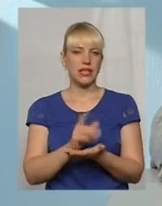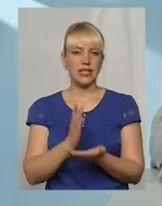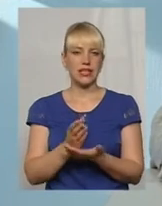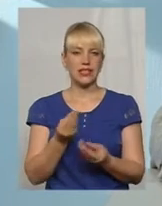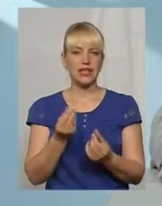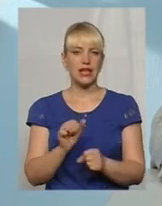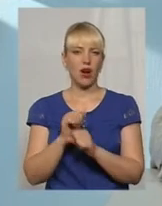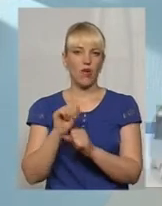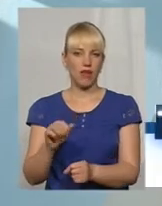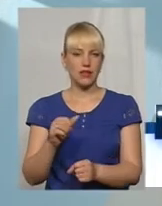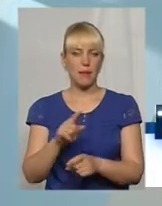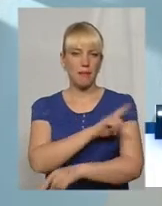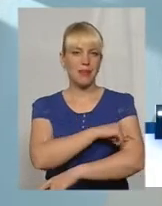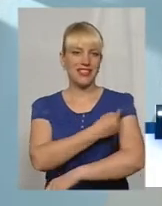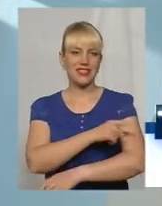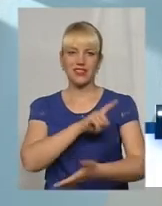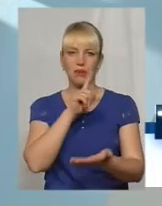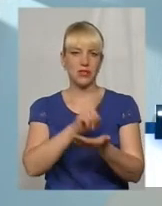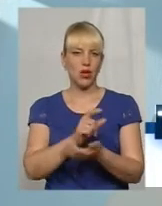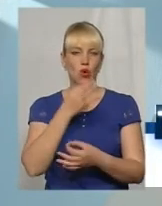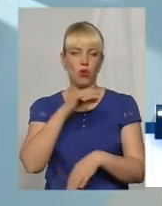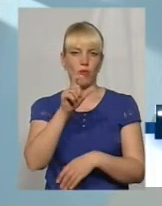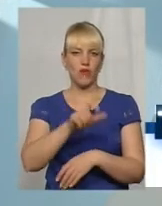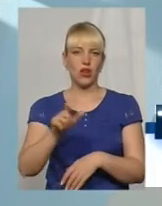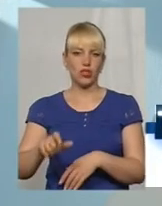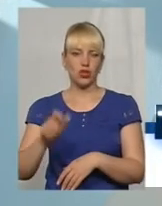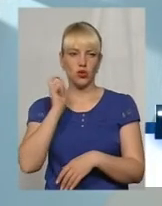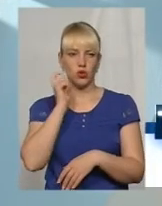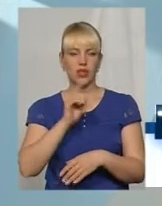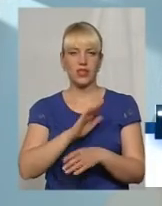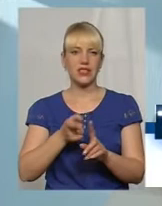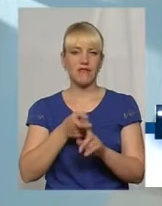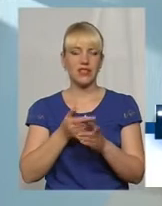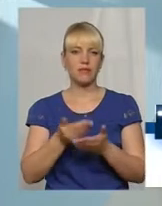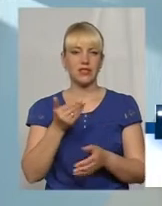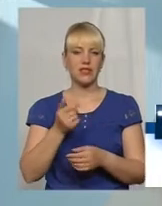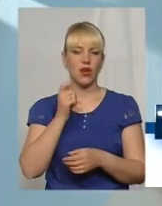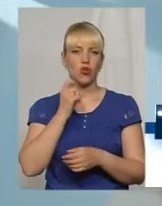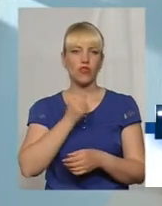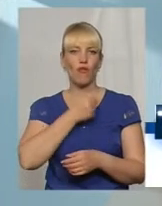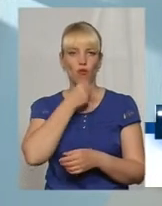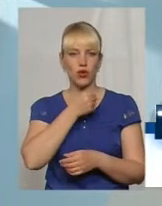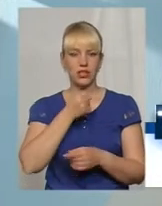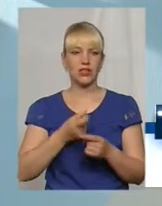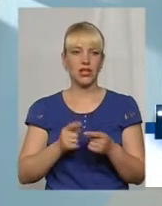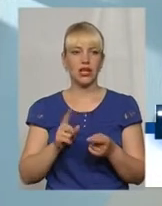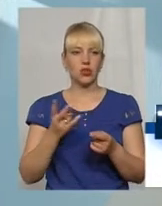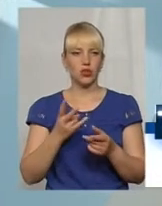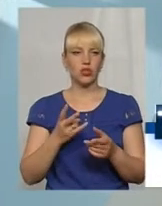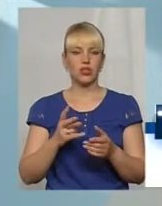медицинське страховання також любого гражданина України, независимо от возраста. Це закон, він должен виїжджати